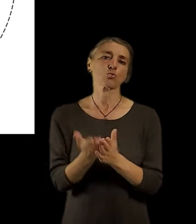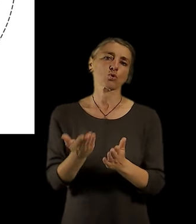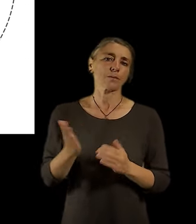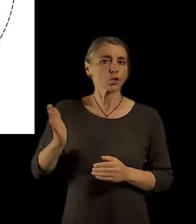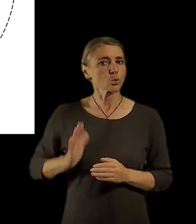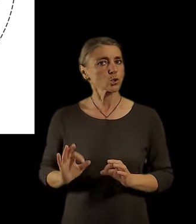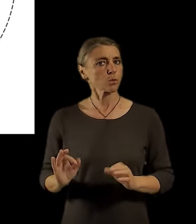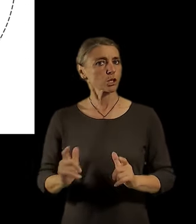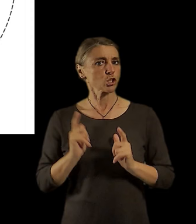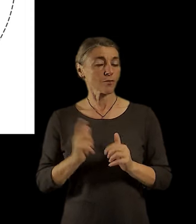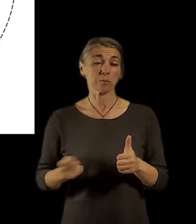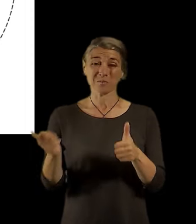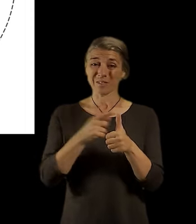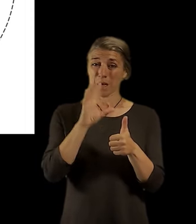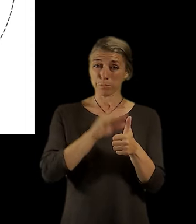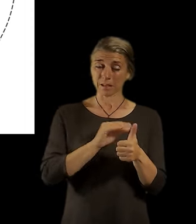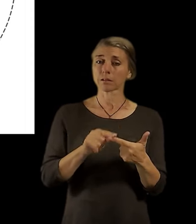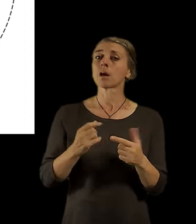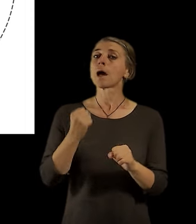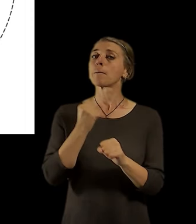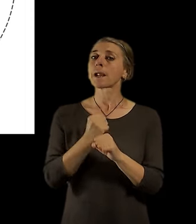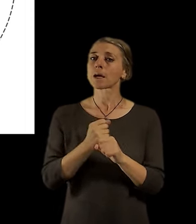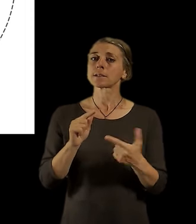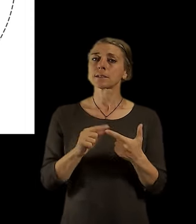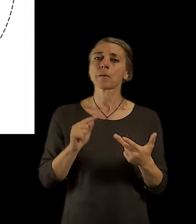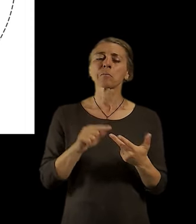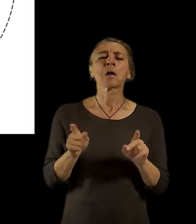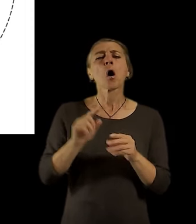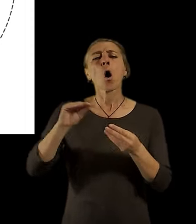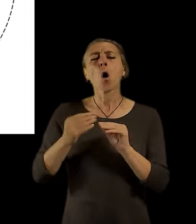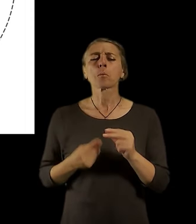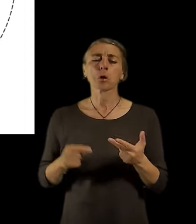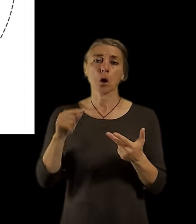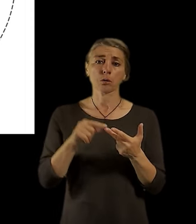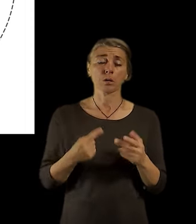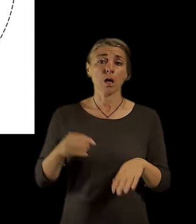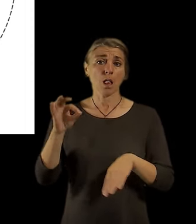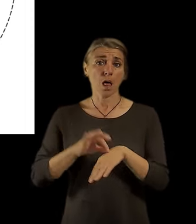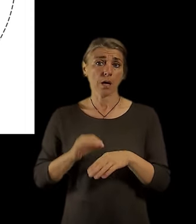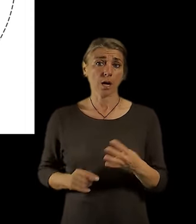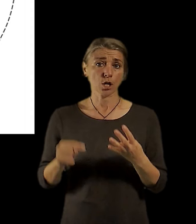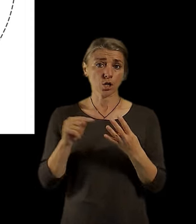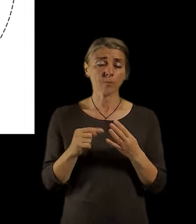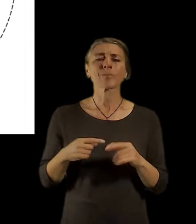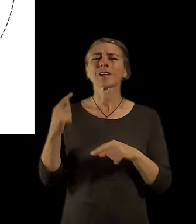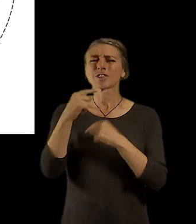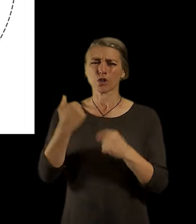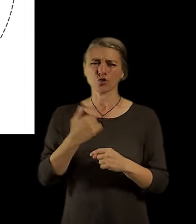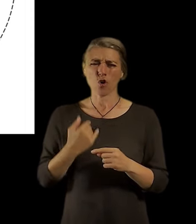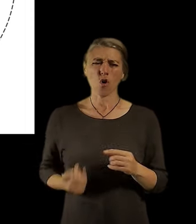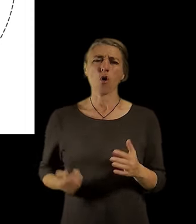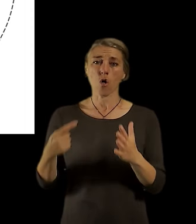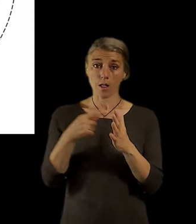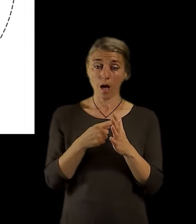život. Je to právě to bydlení, práce, nějaká komerce, obchody, zdravotní péče, vzdělávání a pak zábava nebo